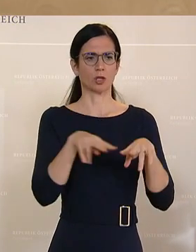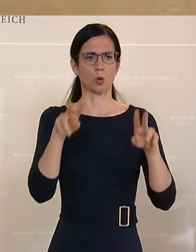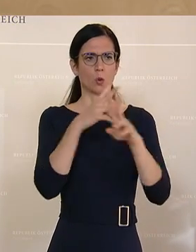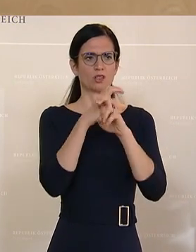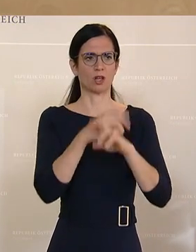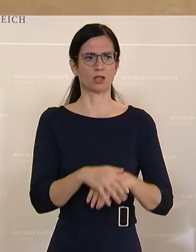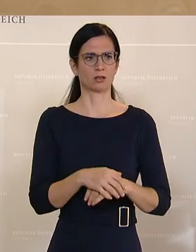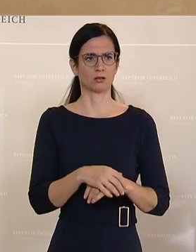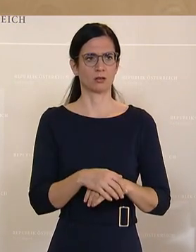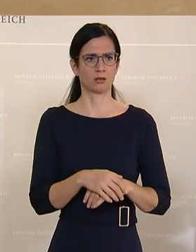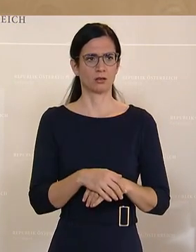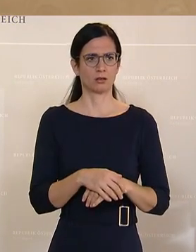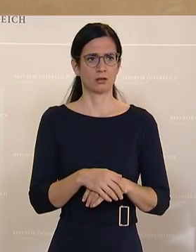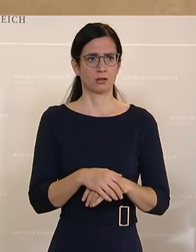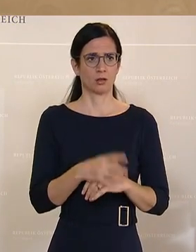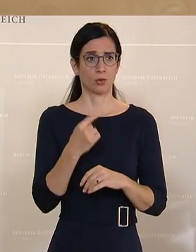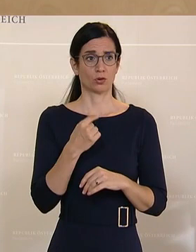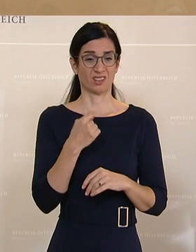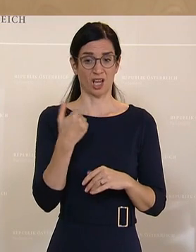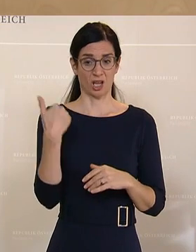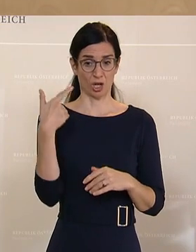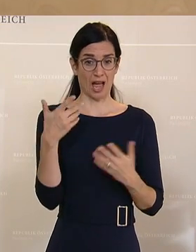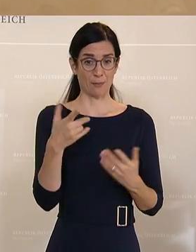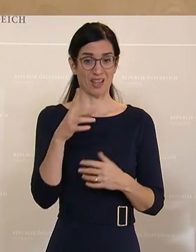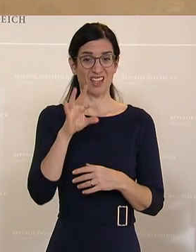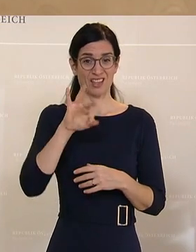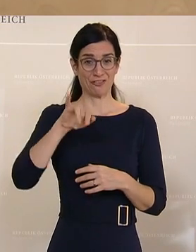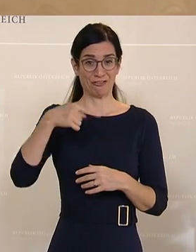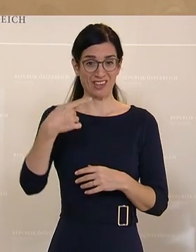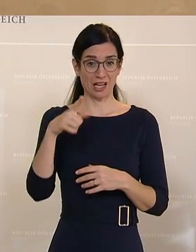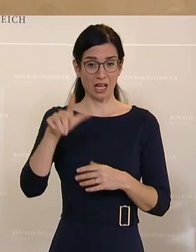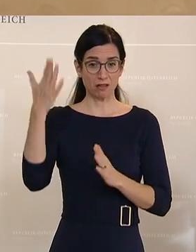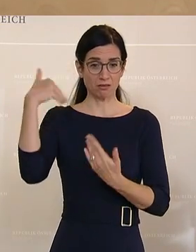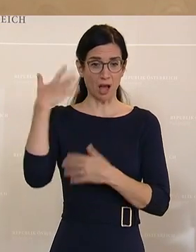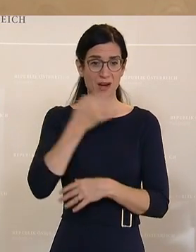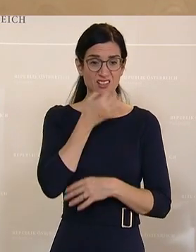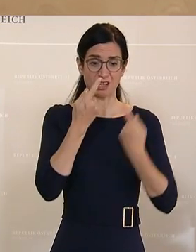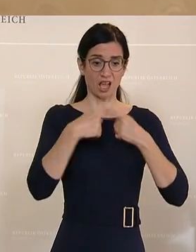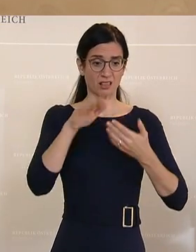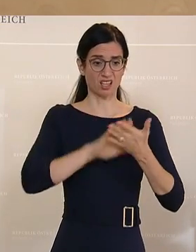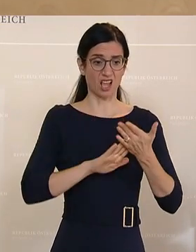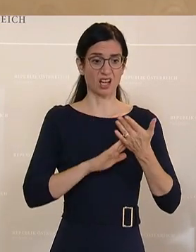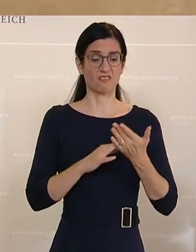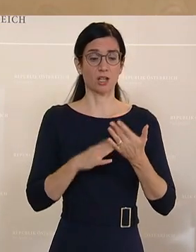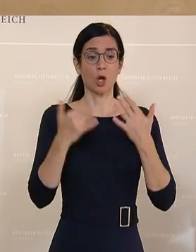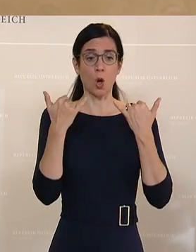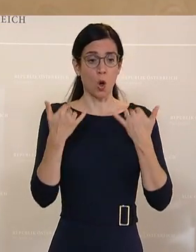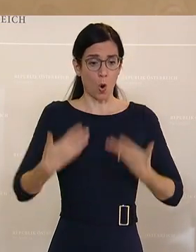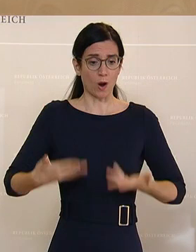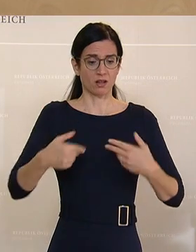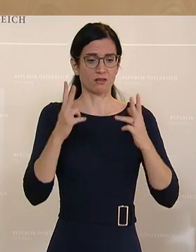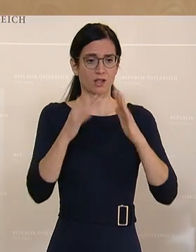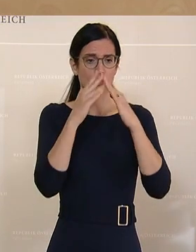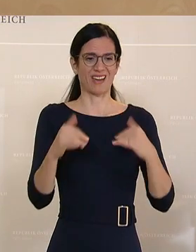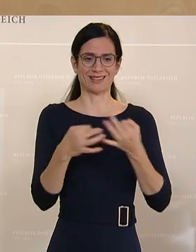begonnen hat. Ich kann nicht heuer zu Weihnachten nichts geben. Damit hat die Rede begonnen. Und ich fürchte, wenn es so weitergeht, werden wir uns dort wieder finden. Das sage ich Ihnen auch ganz ehrlich.